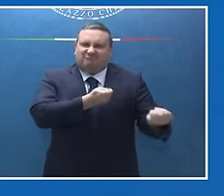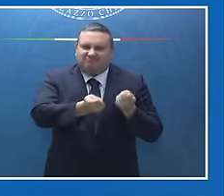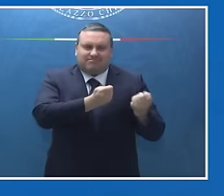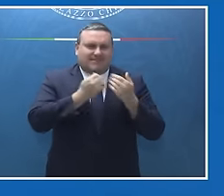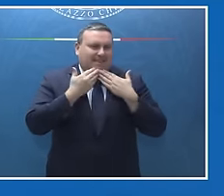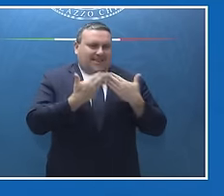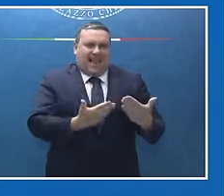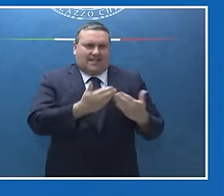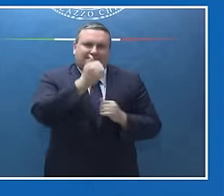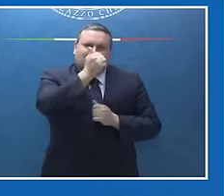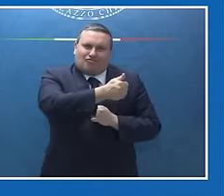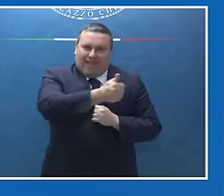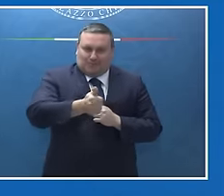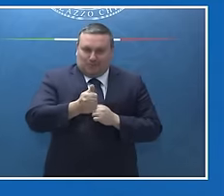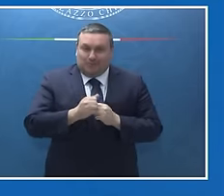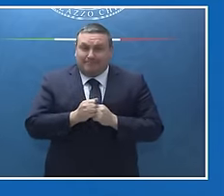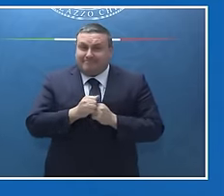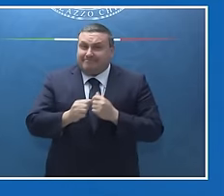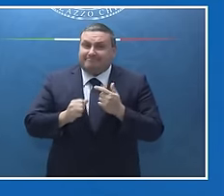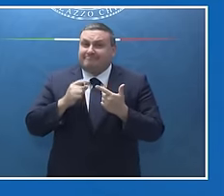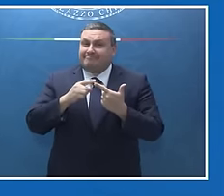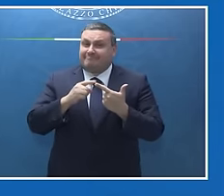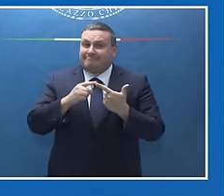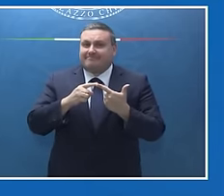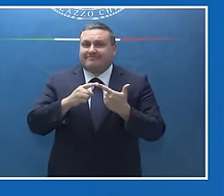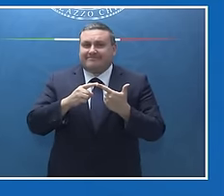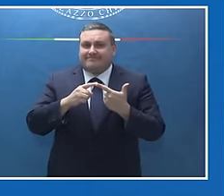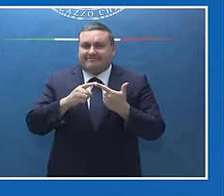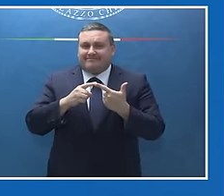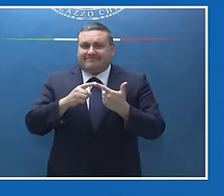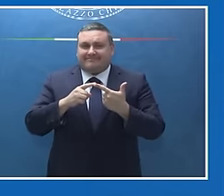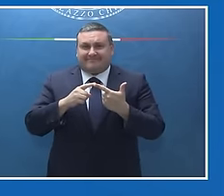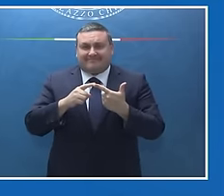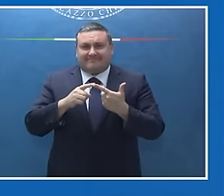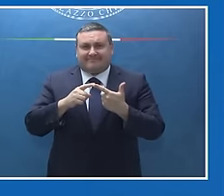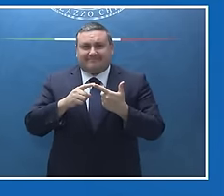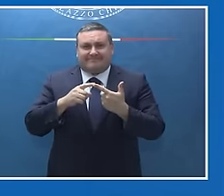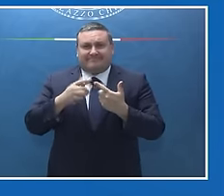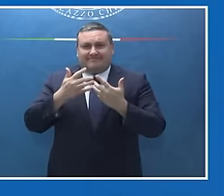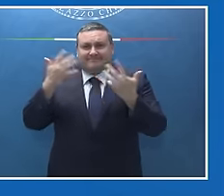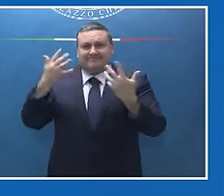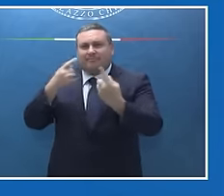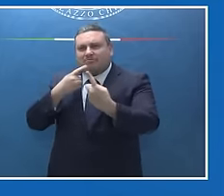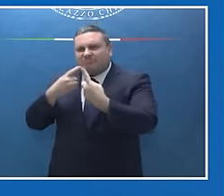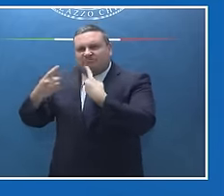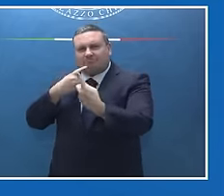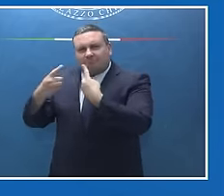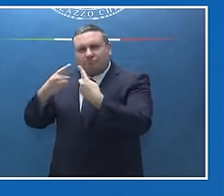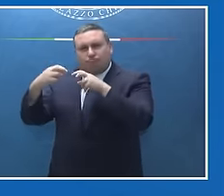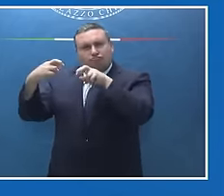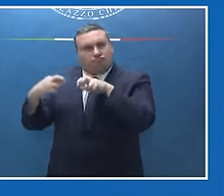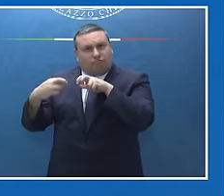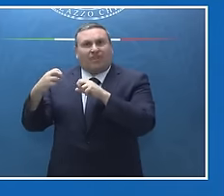non ringraziare chi ha curato ovviamente tutti i negoziati diplomatici a partire